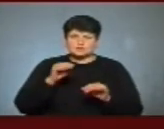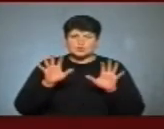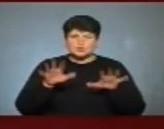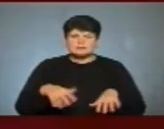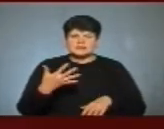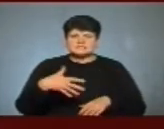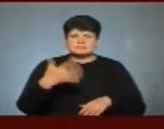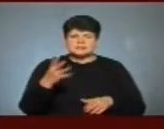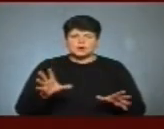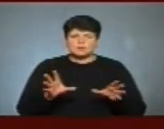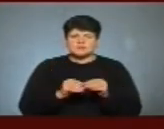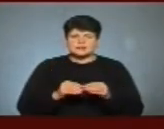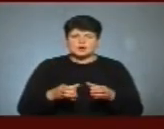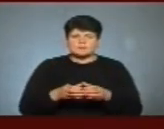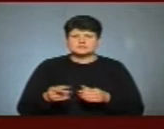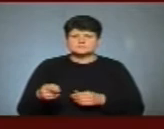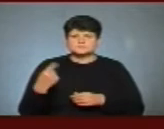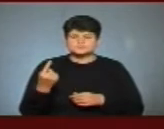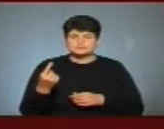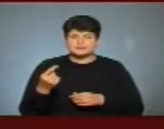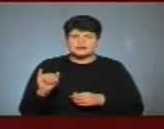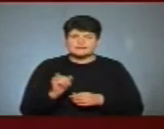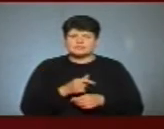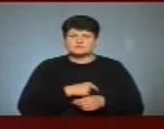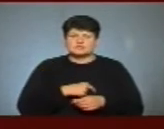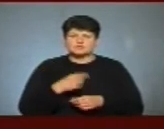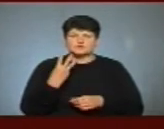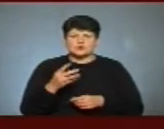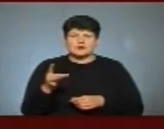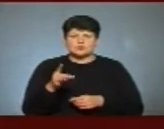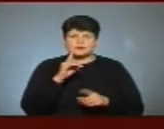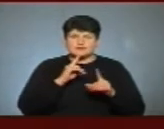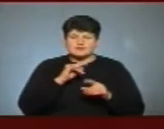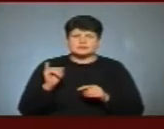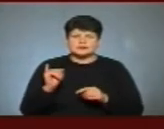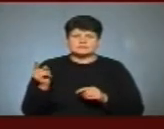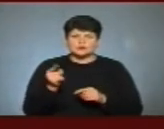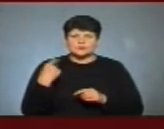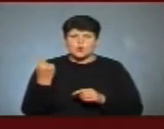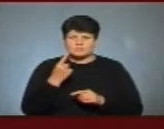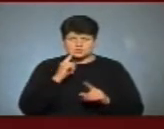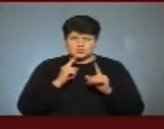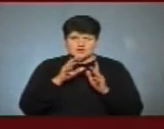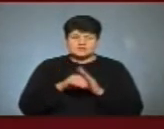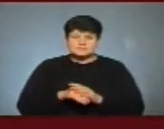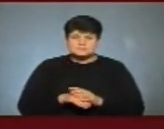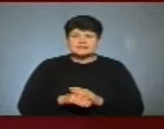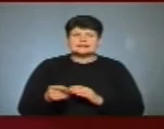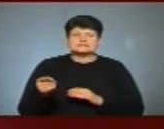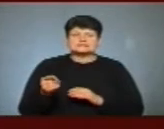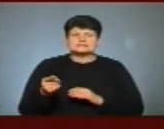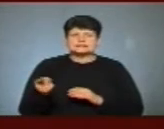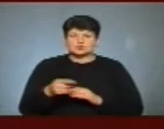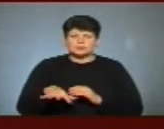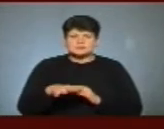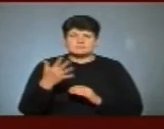55 об'єднаних громад Тернопільщини та депутатів до трьох райрад і Тернопільської обласної ради. На Тернопільщині 59